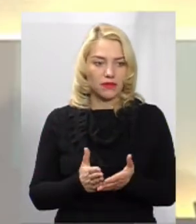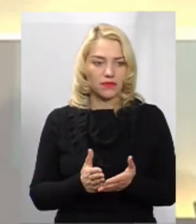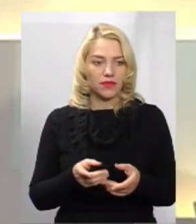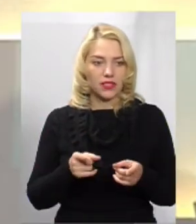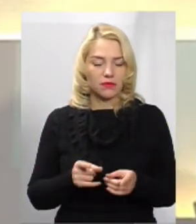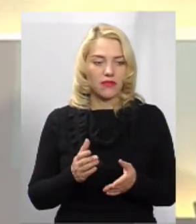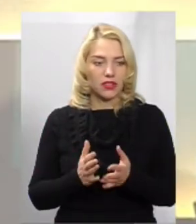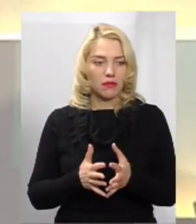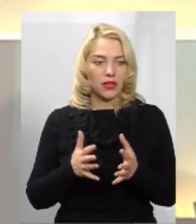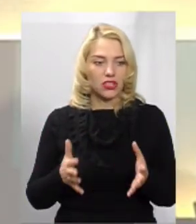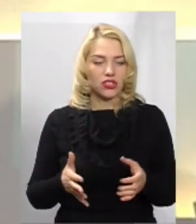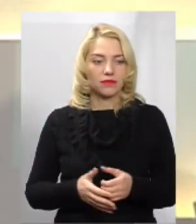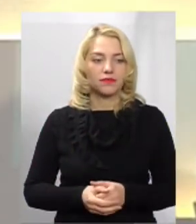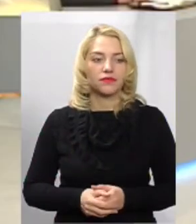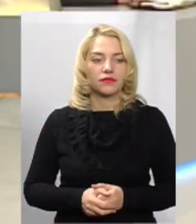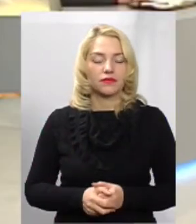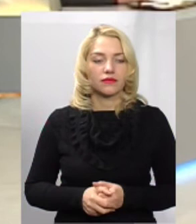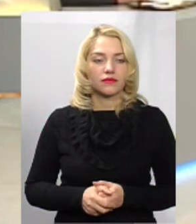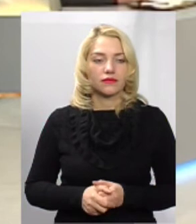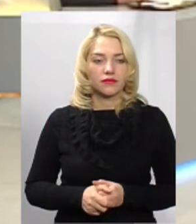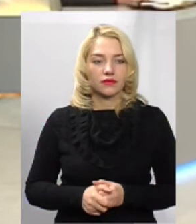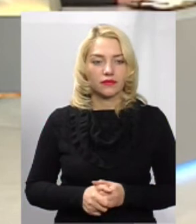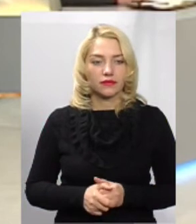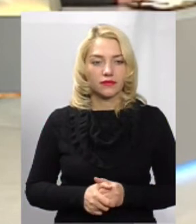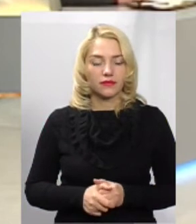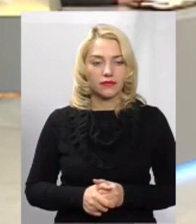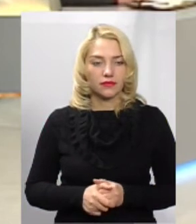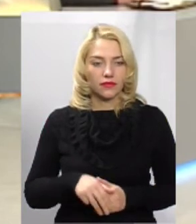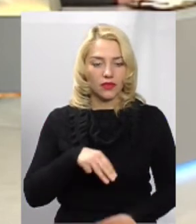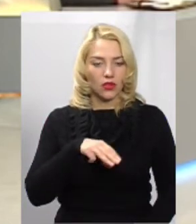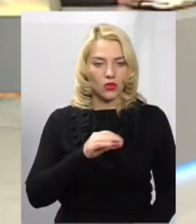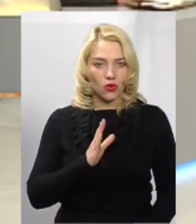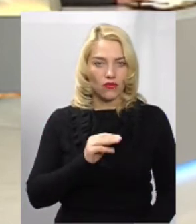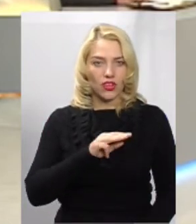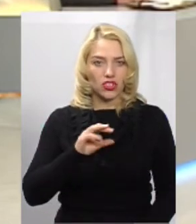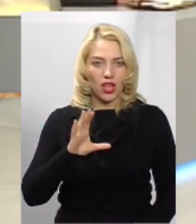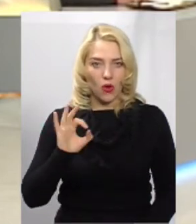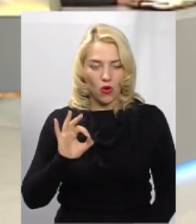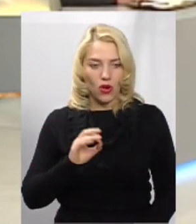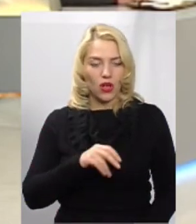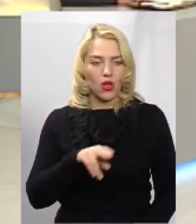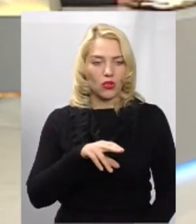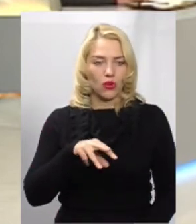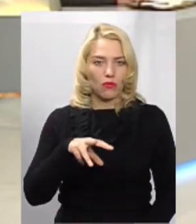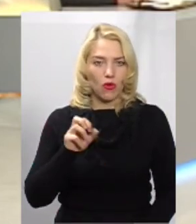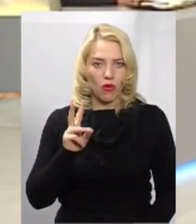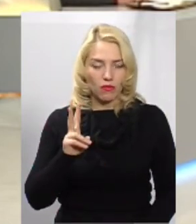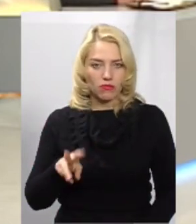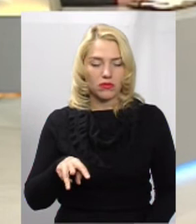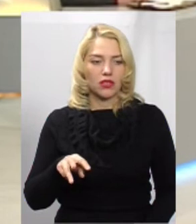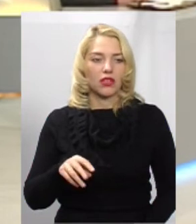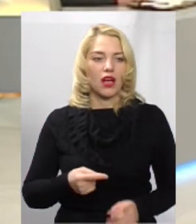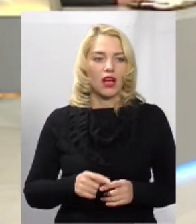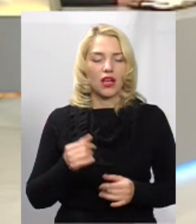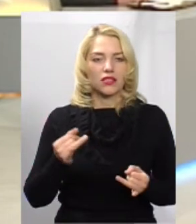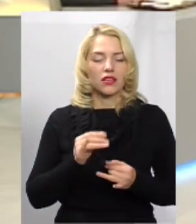насправді більше. Насправді більше. Що, чого? Товже, одумком, принаймні дві точно. А от цікаво, а